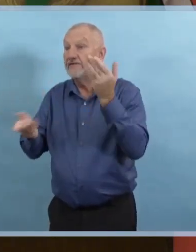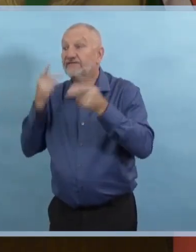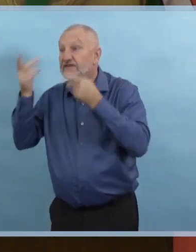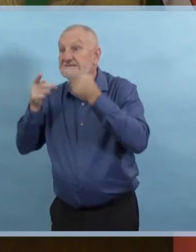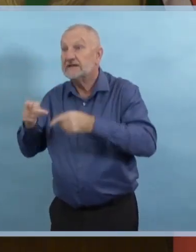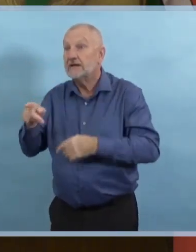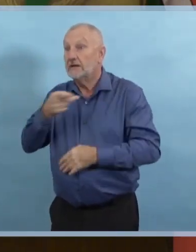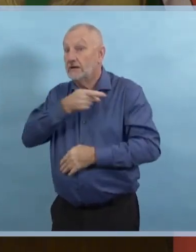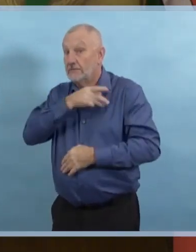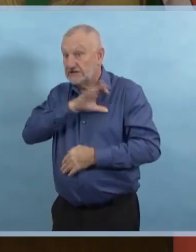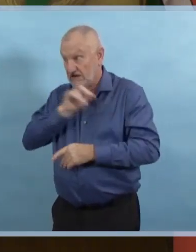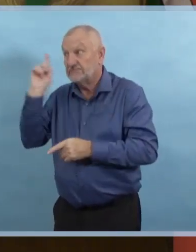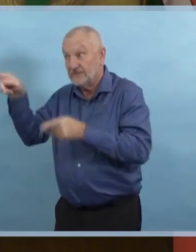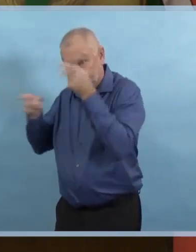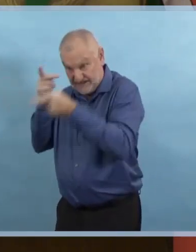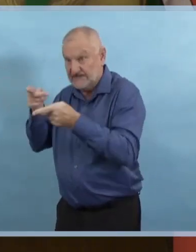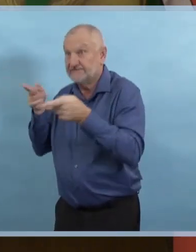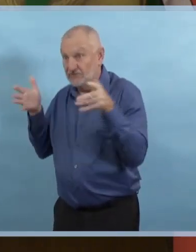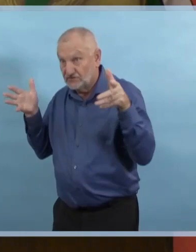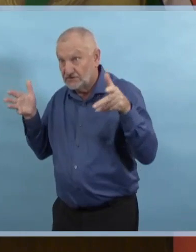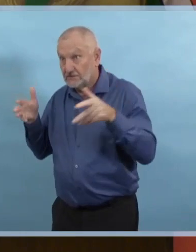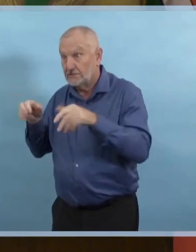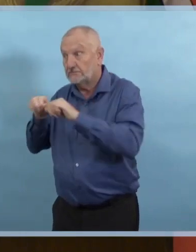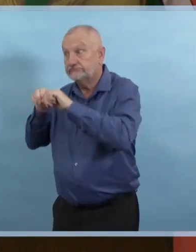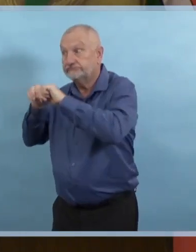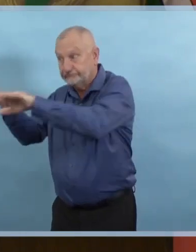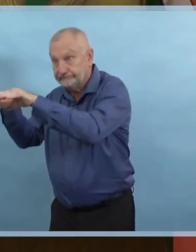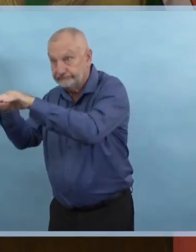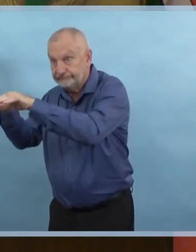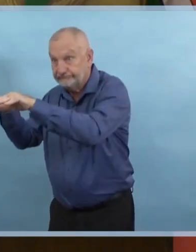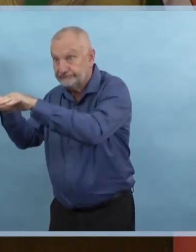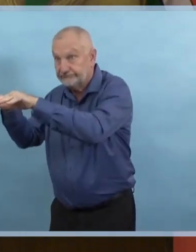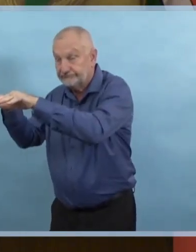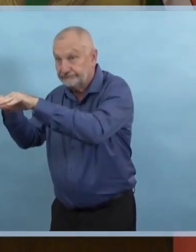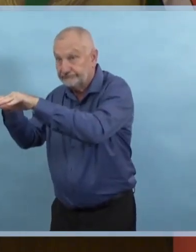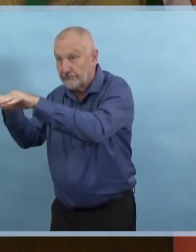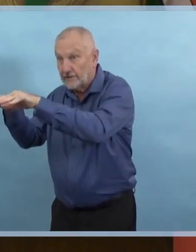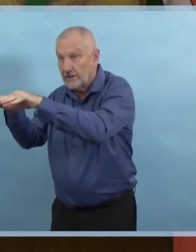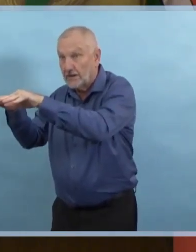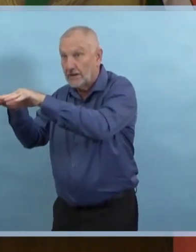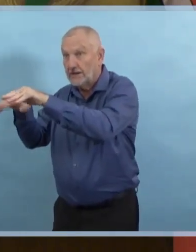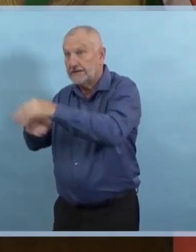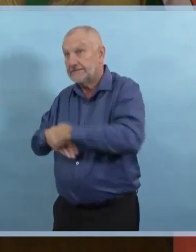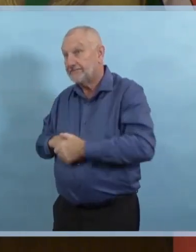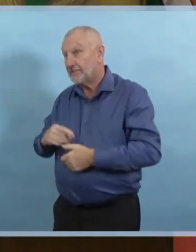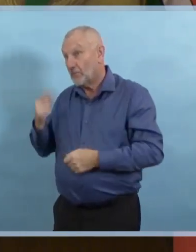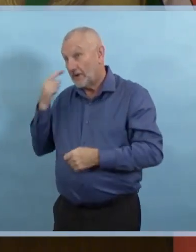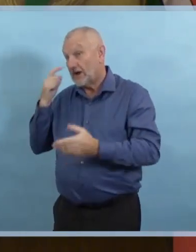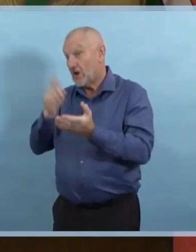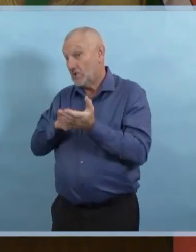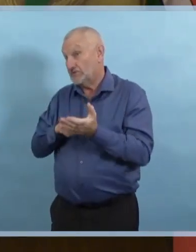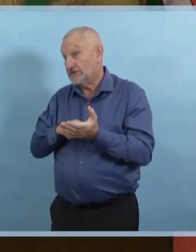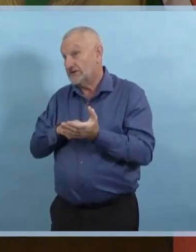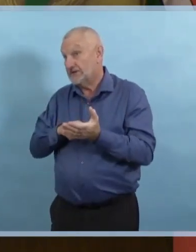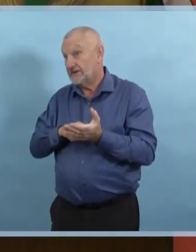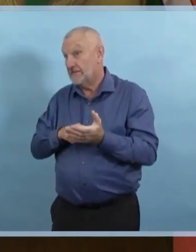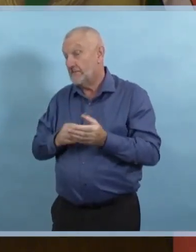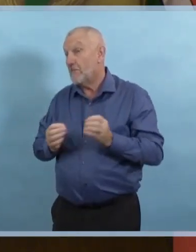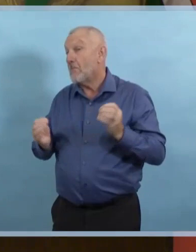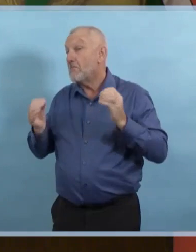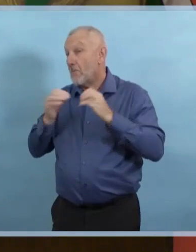Donc, nous voyons qu'à mesure que nous augmentons le nombre de personnes avec lesquelles nous sommes en contact, nous augmentons le risque et ce risque peut être transféré à des gens dans des